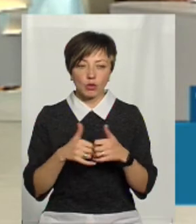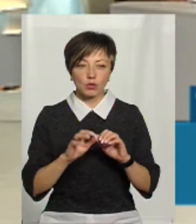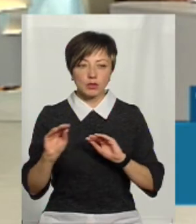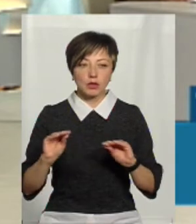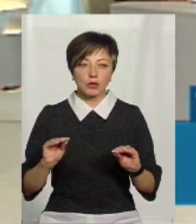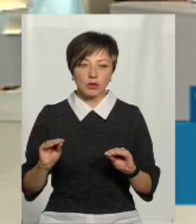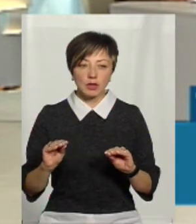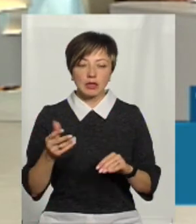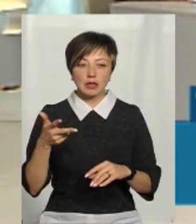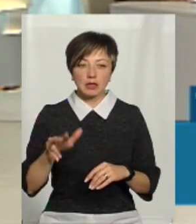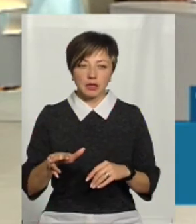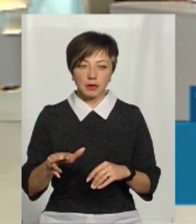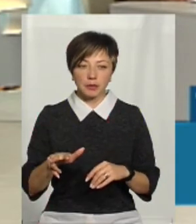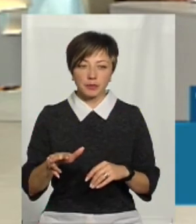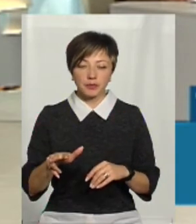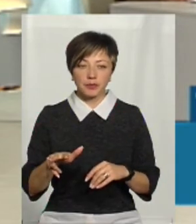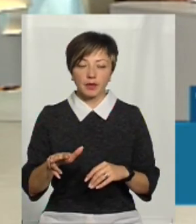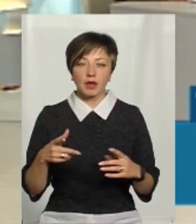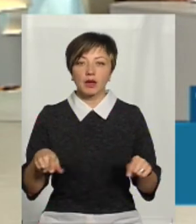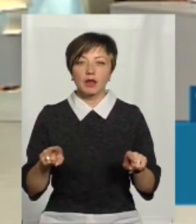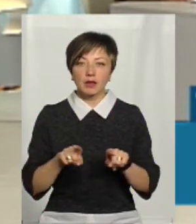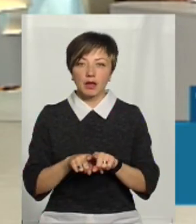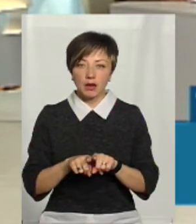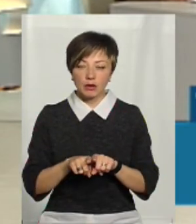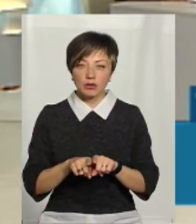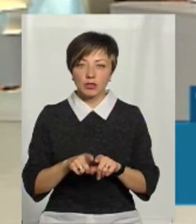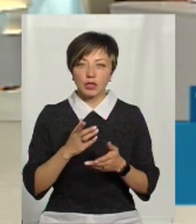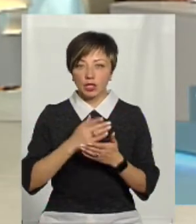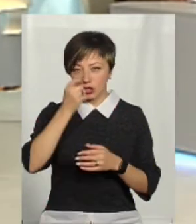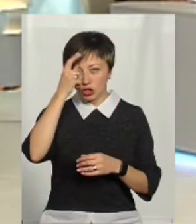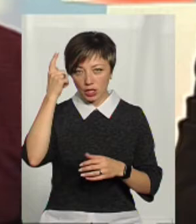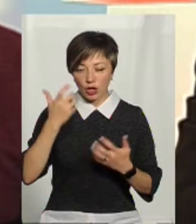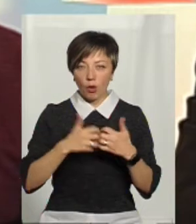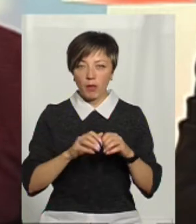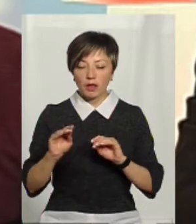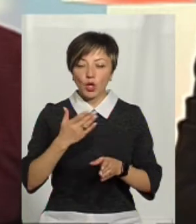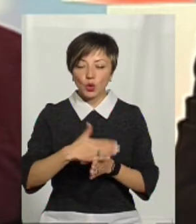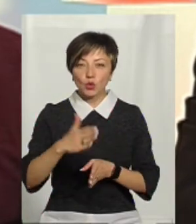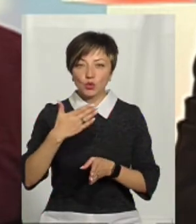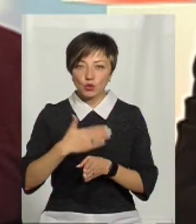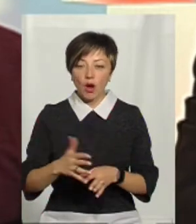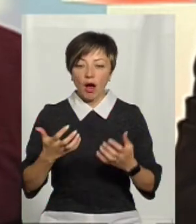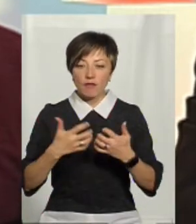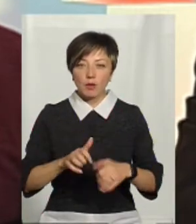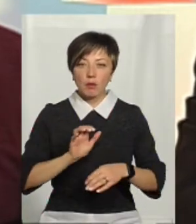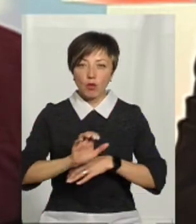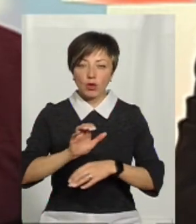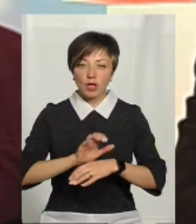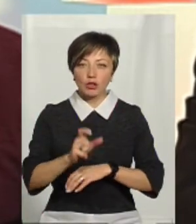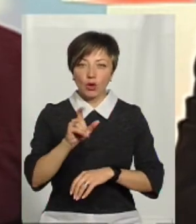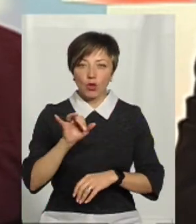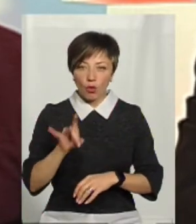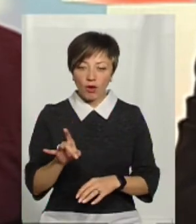їх стоїть три. І також стоять чеське обладнання, яке дозує автоматичну подачу хлору в систему.